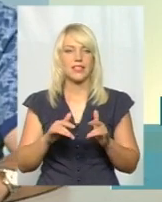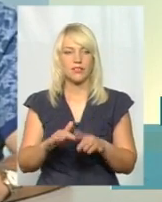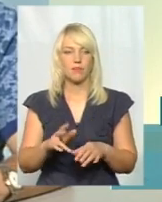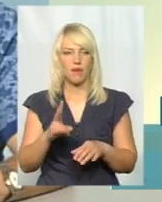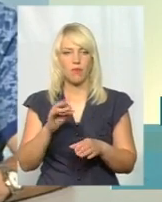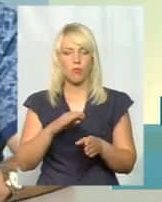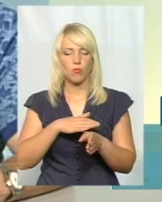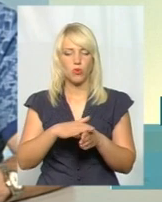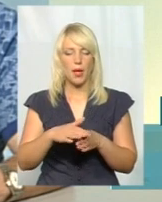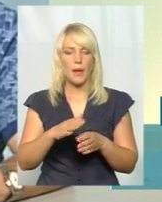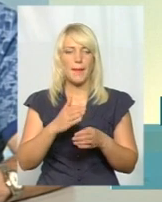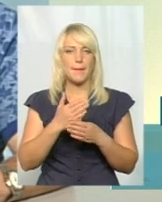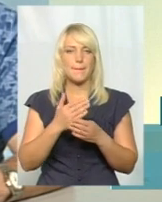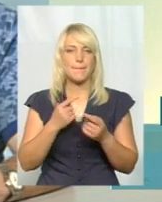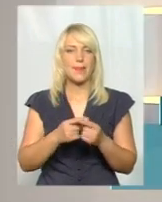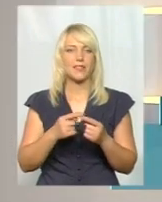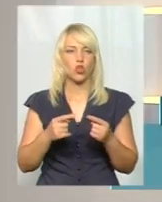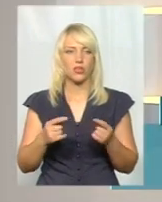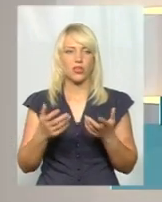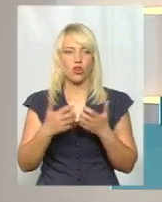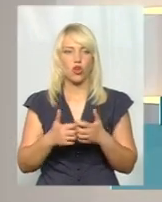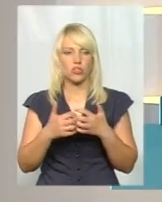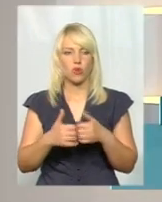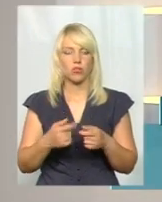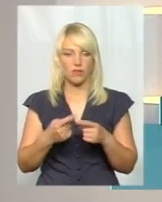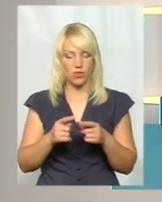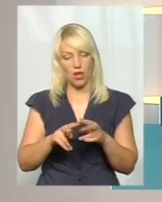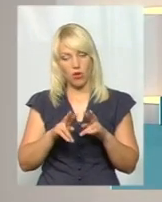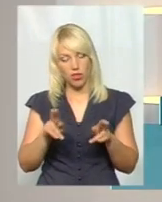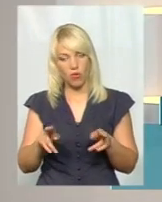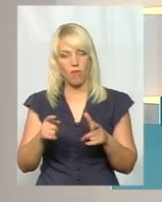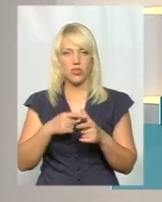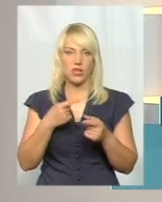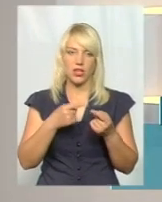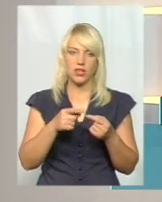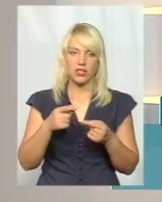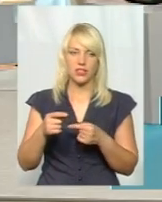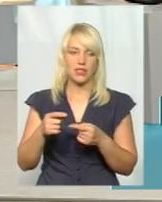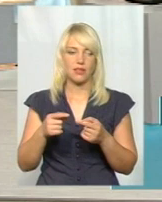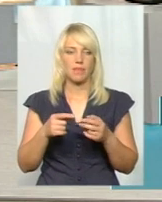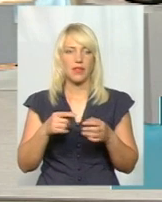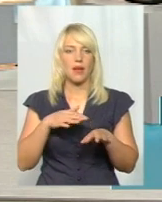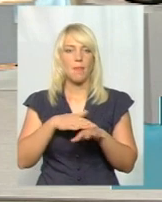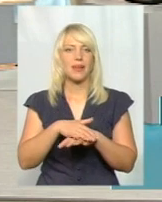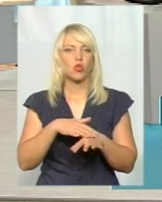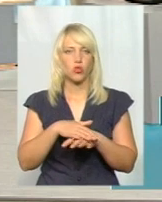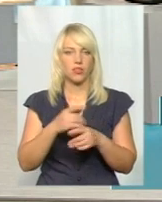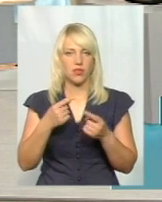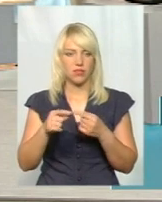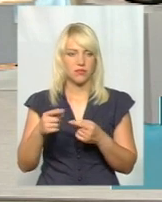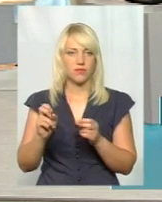дотриманні методики розрахунку. Ну, вона ж постійно одна і та ж? Чи ви за різною методикою постійно обраховуєте, пане Олександре, як?